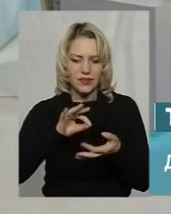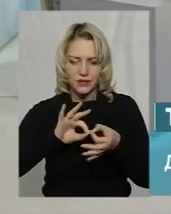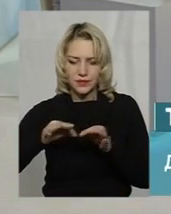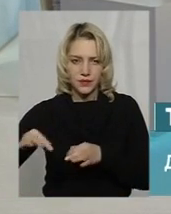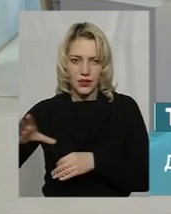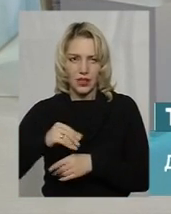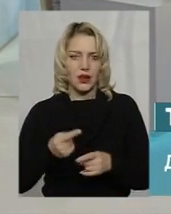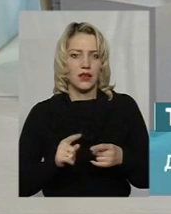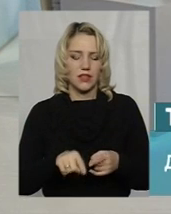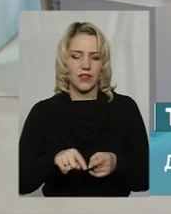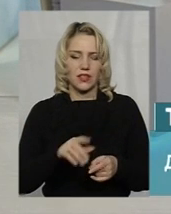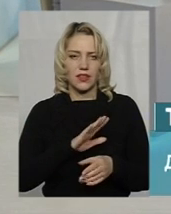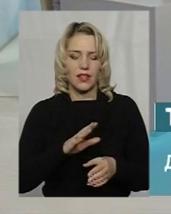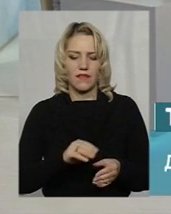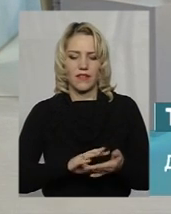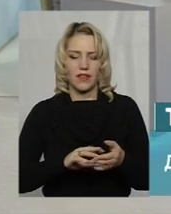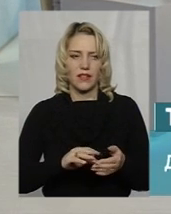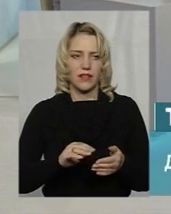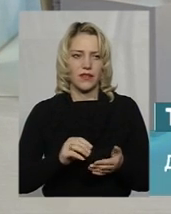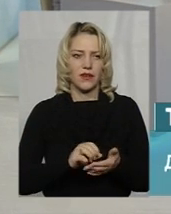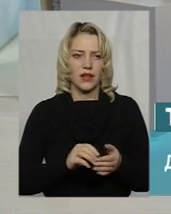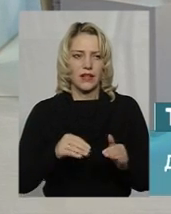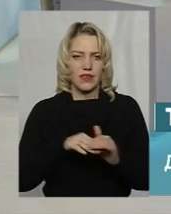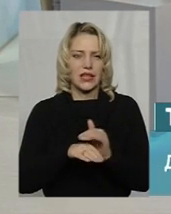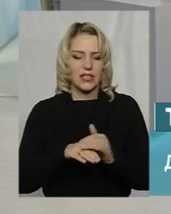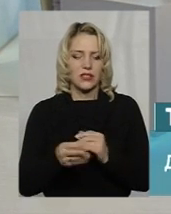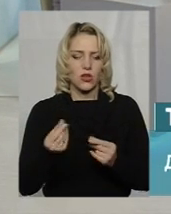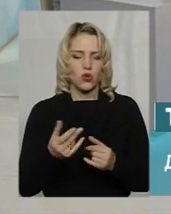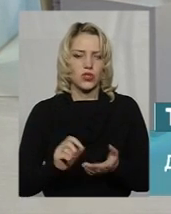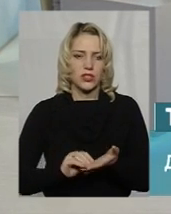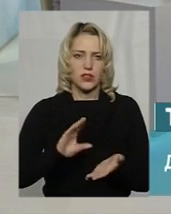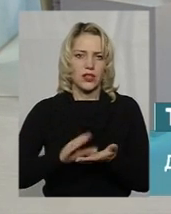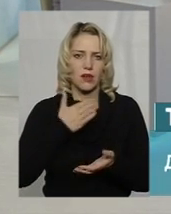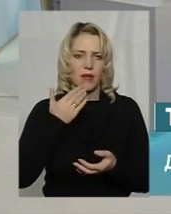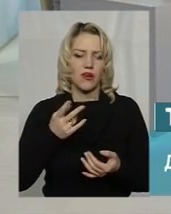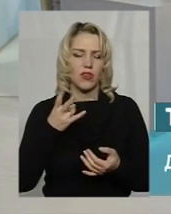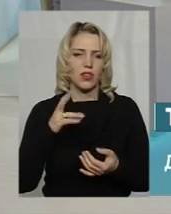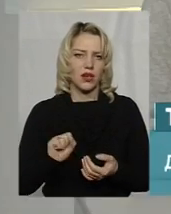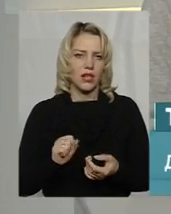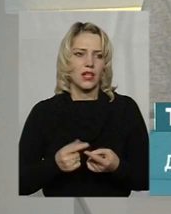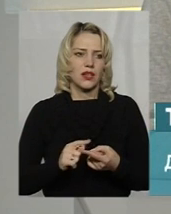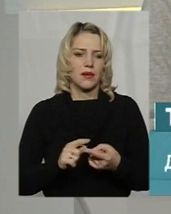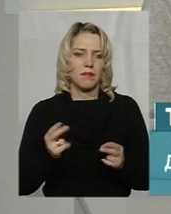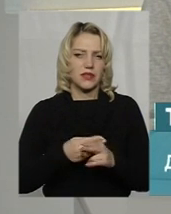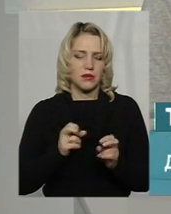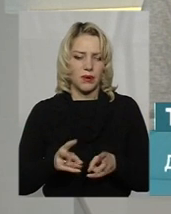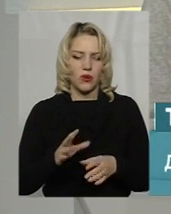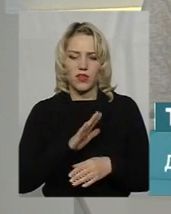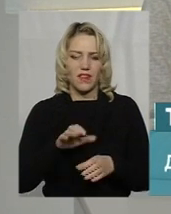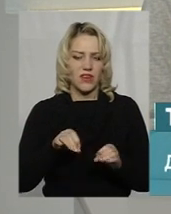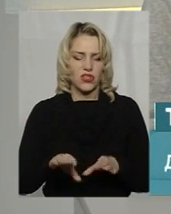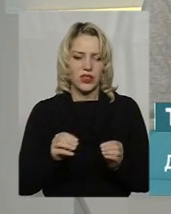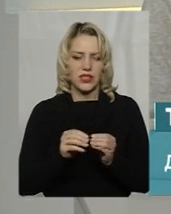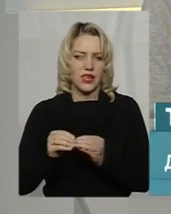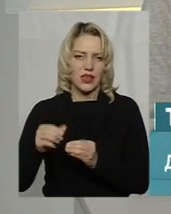Не відкладається достатньо коштів на безпечність зняття з експлуатації, не накопичується достатньо, не вирішується десятиліттями